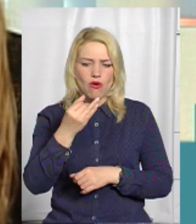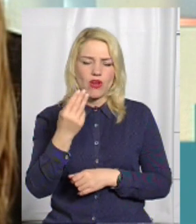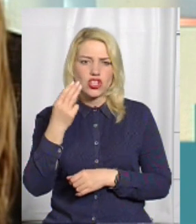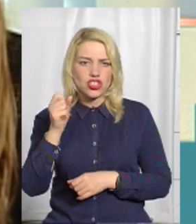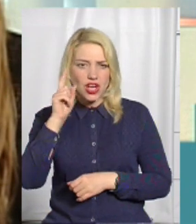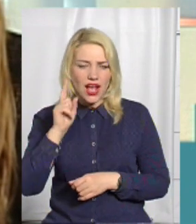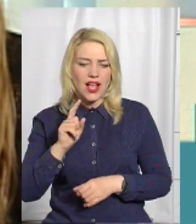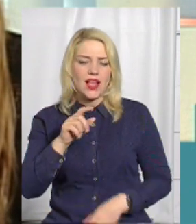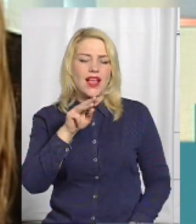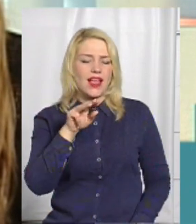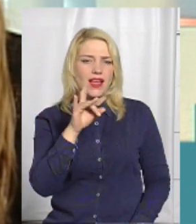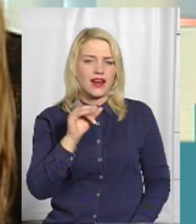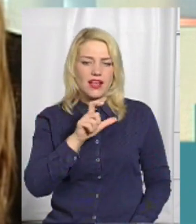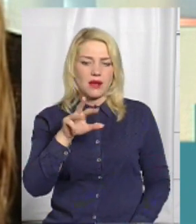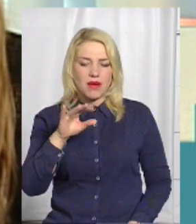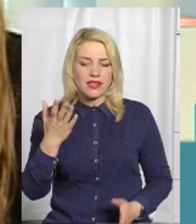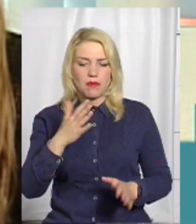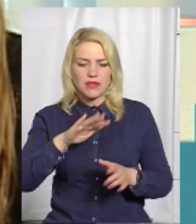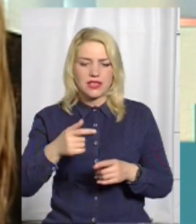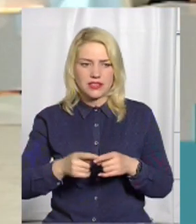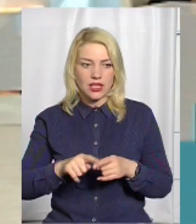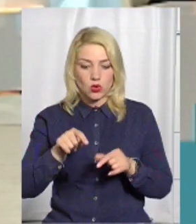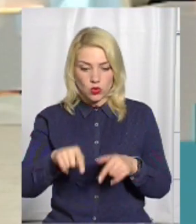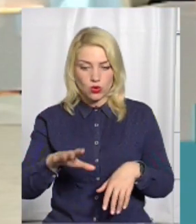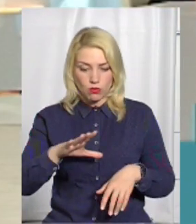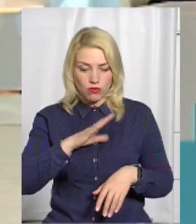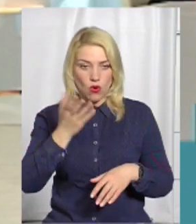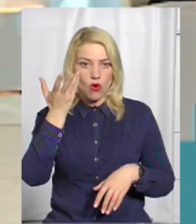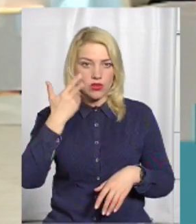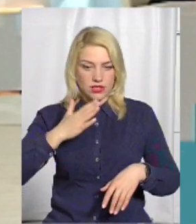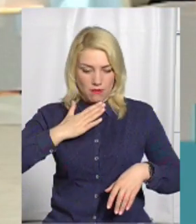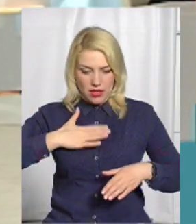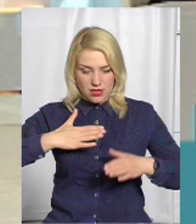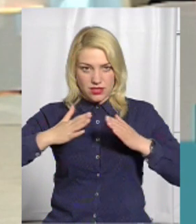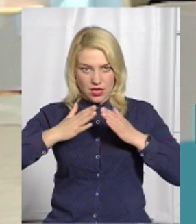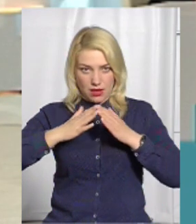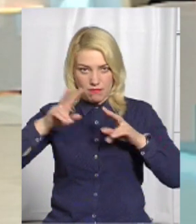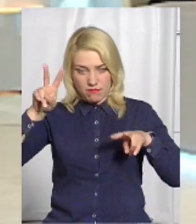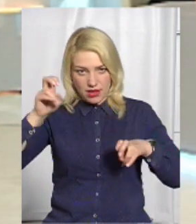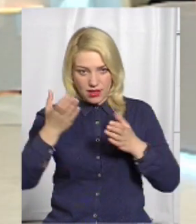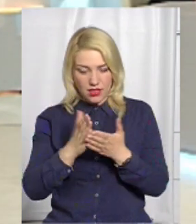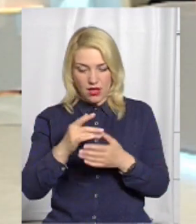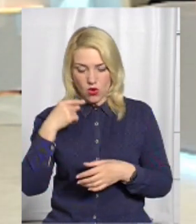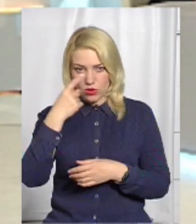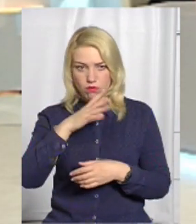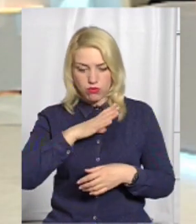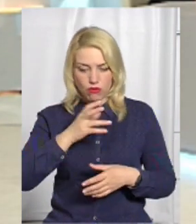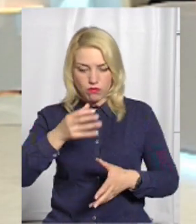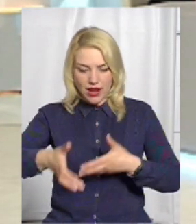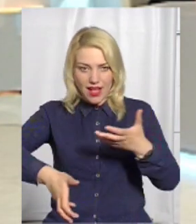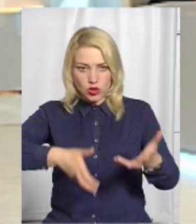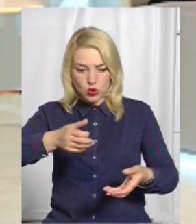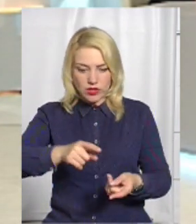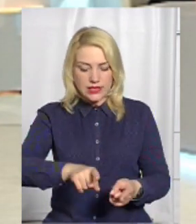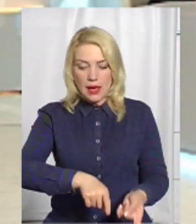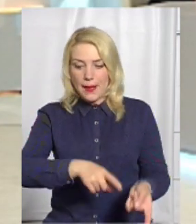який після цих всіх подій написав книгу. Тут був колись мій дім, і особисто був при ексгумації